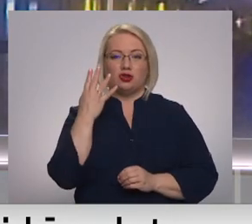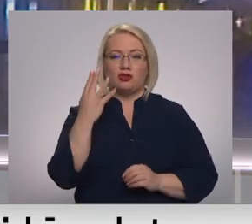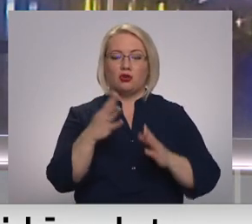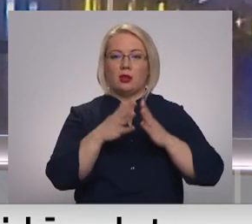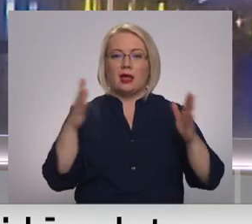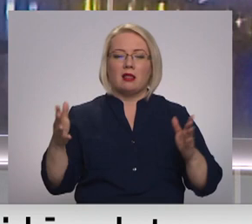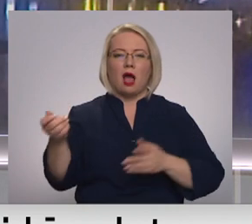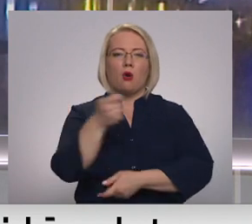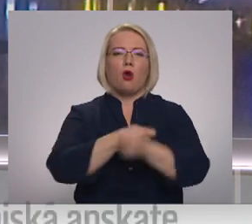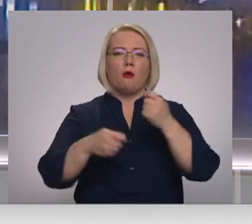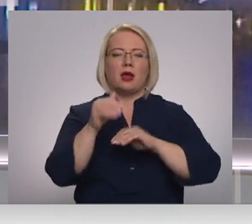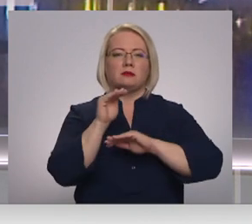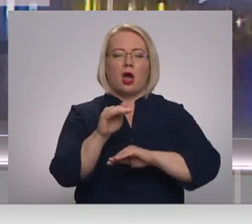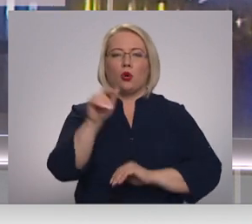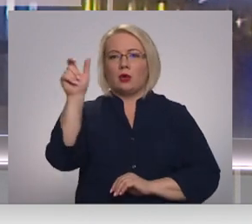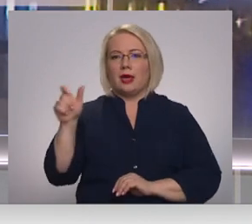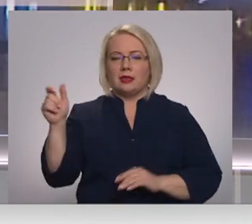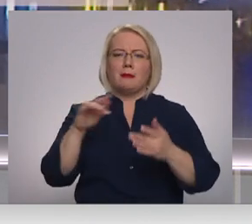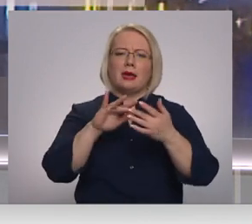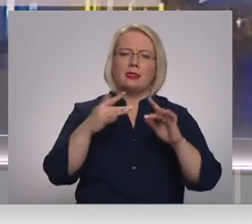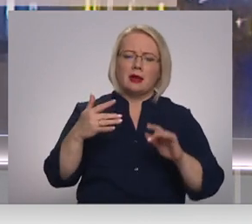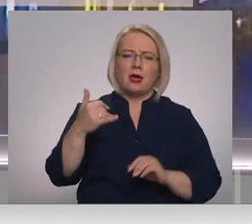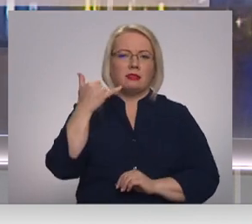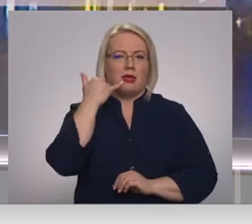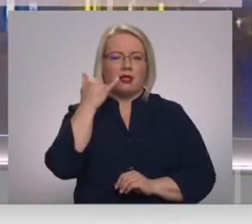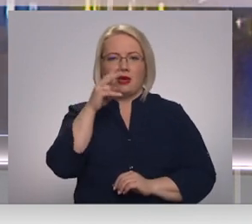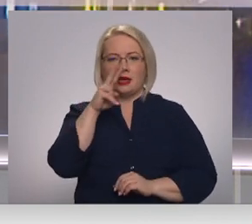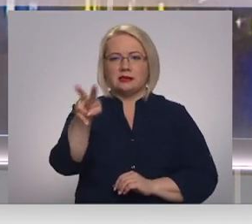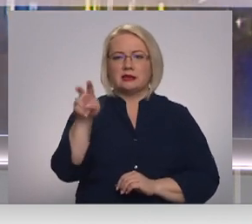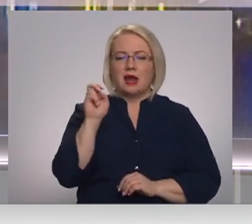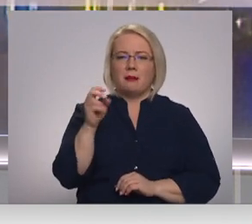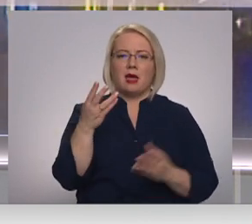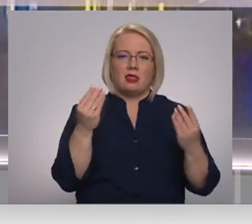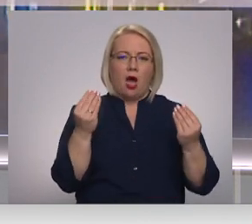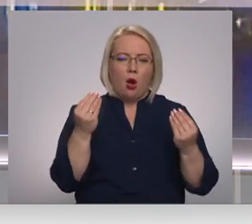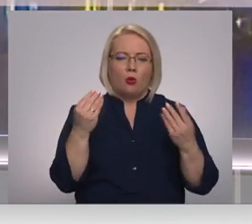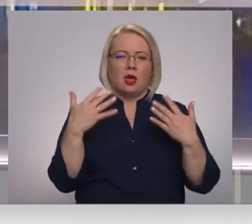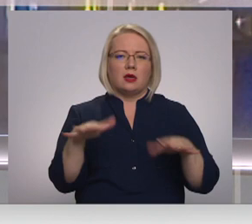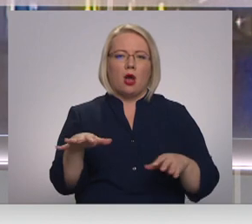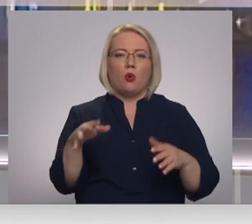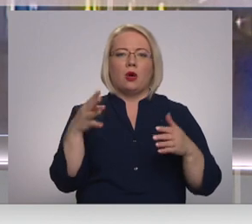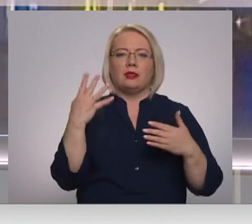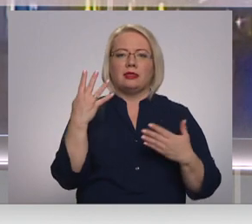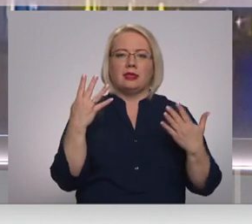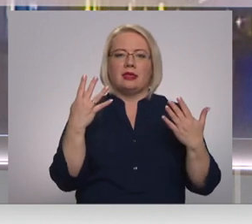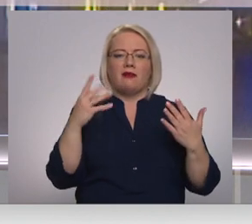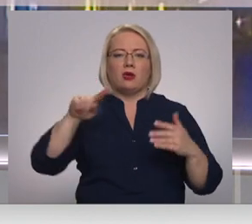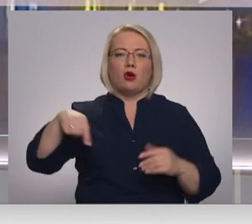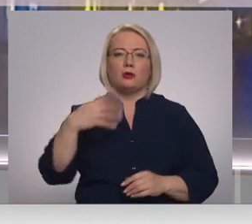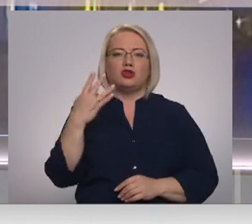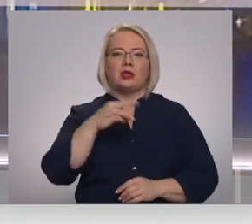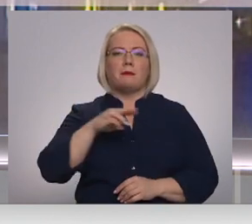Latvijas Komerces Banku klientiem internetā un telefoniski skrāpto līdzakļa apmēras sasniedzis 9,4